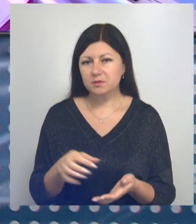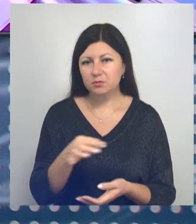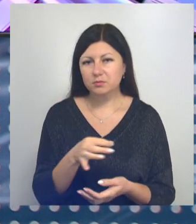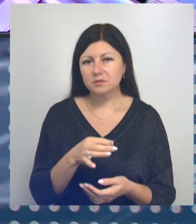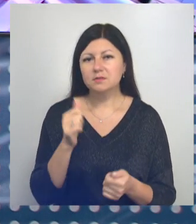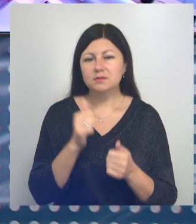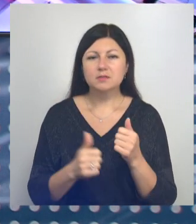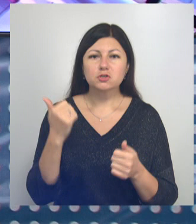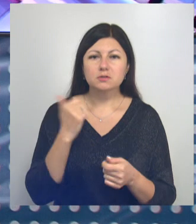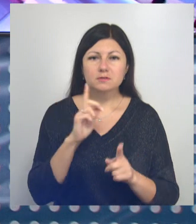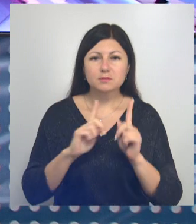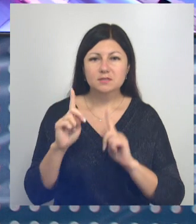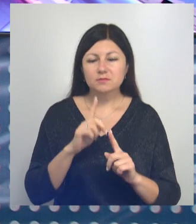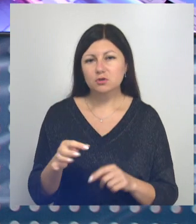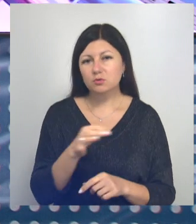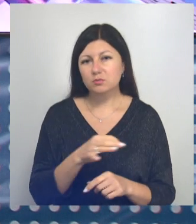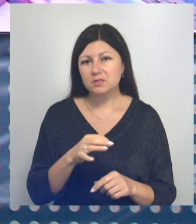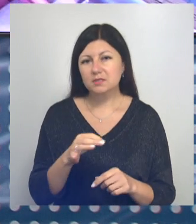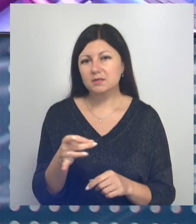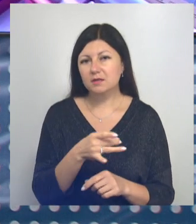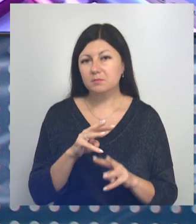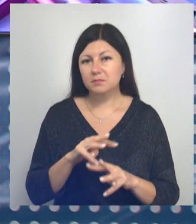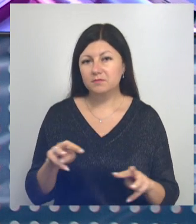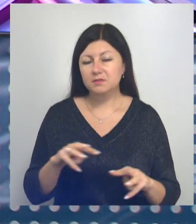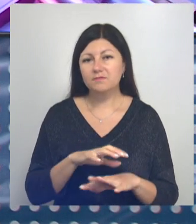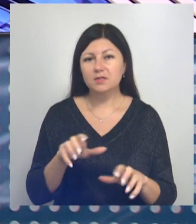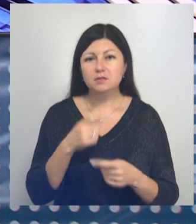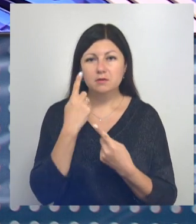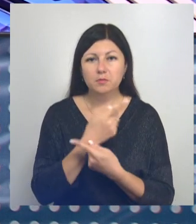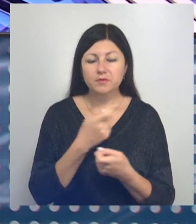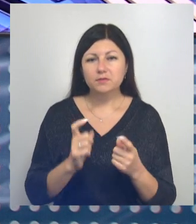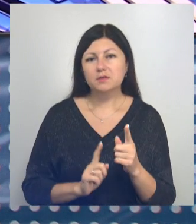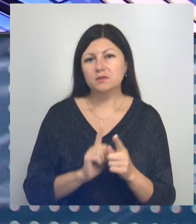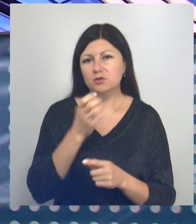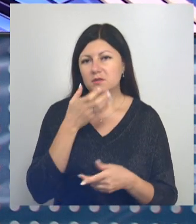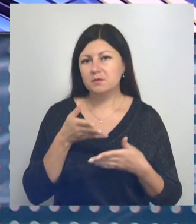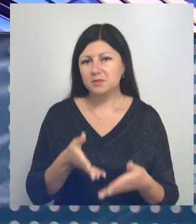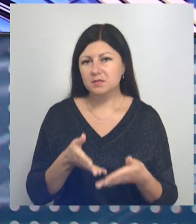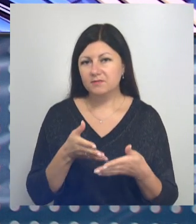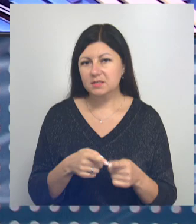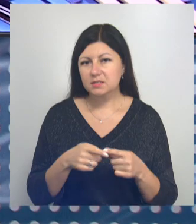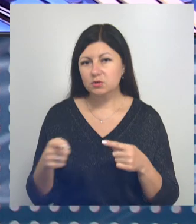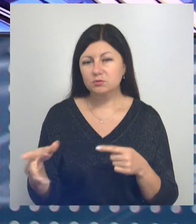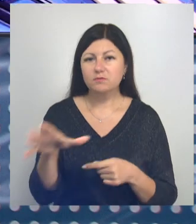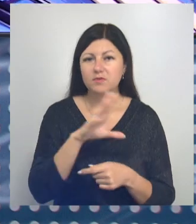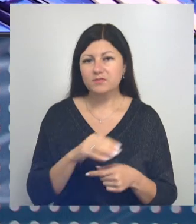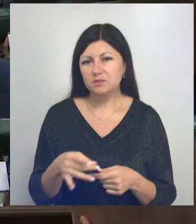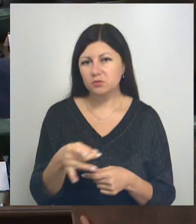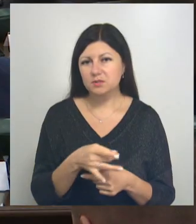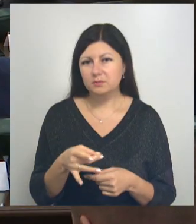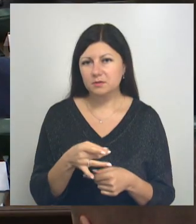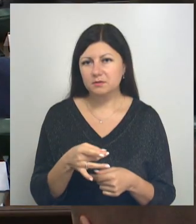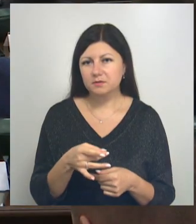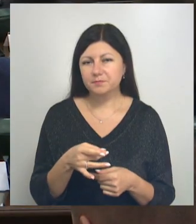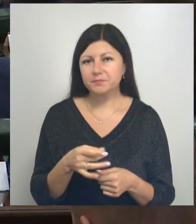еженедельном оперативном совещании регионального правительства власти объявили о начале отопительного сезона во всех муниципалитетах.